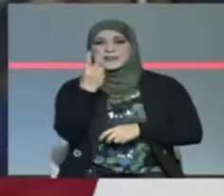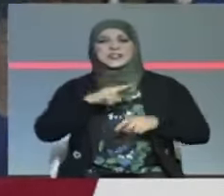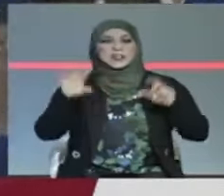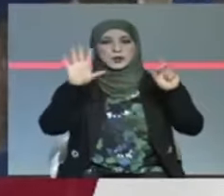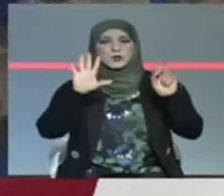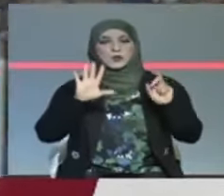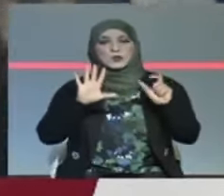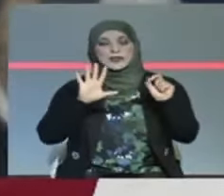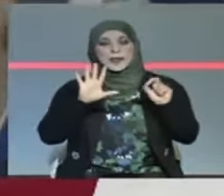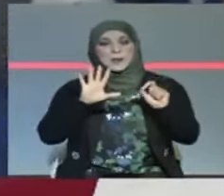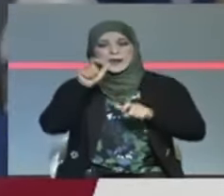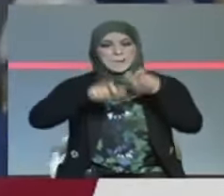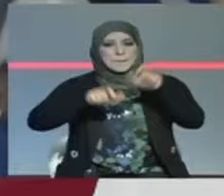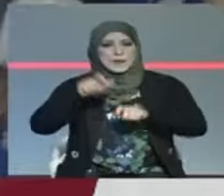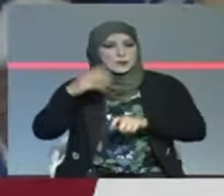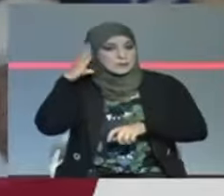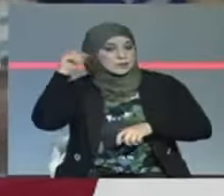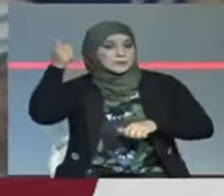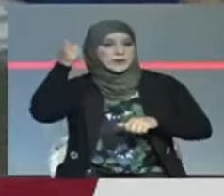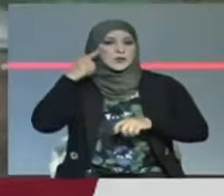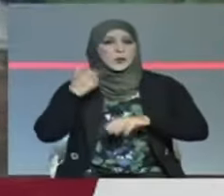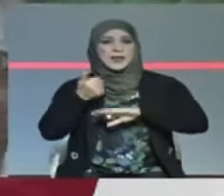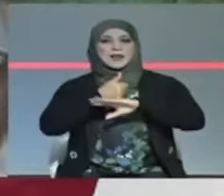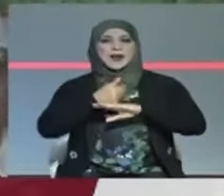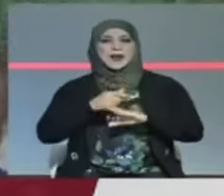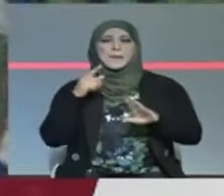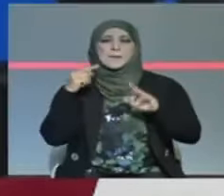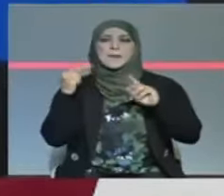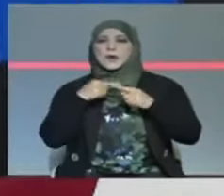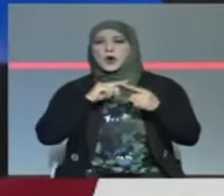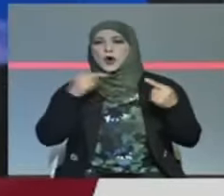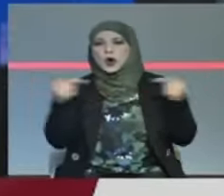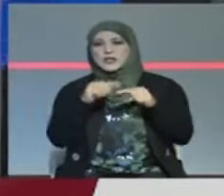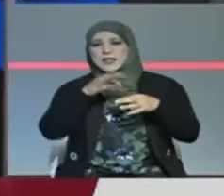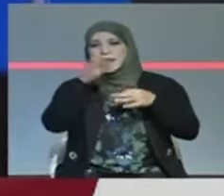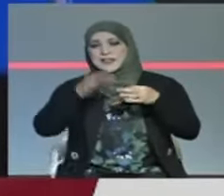من كبار الناخبين وترامب يطعن في النتائج